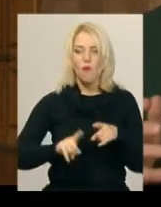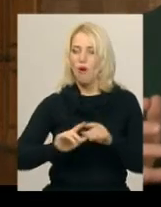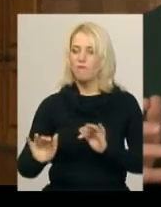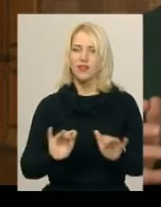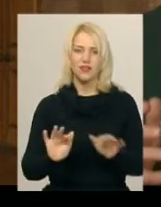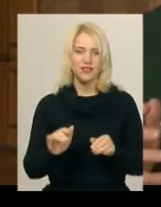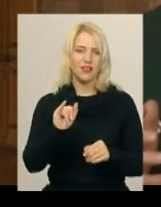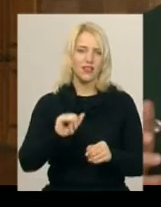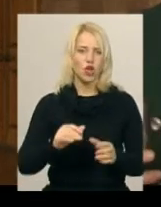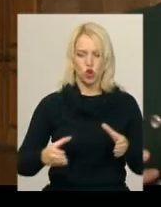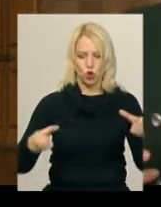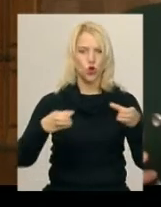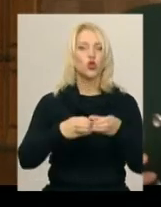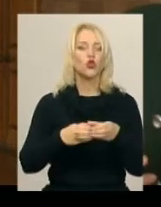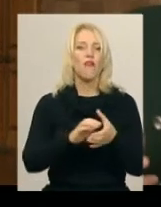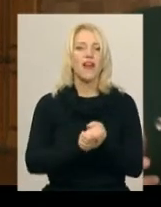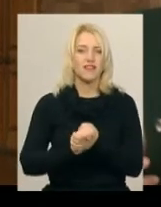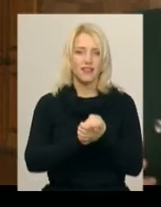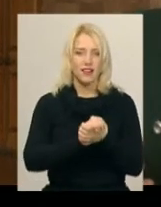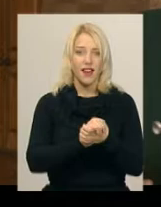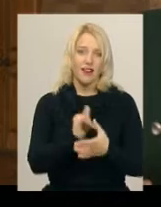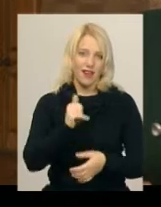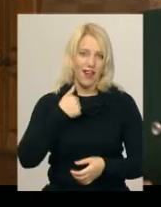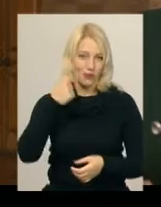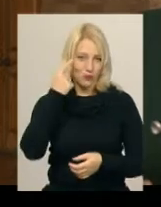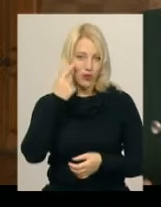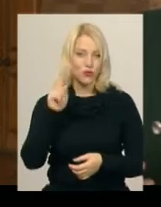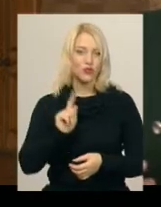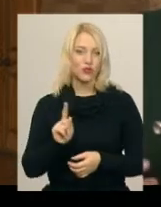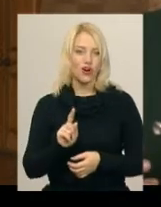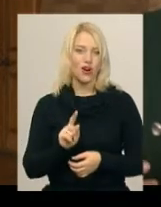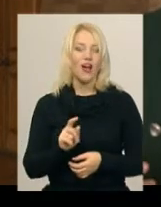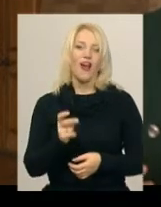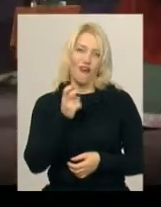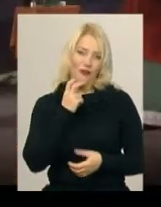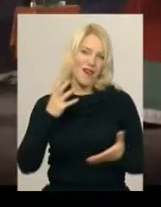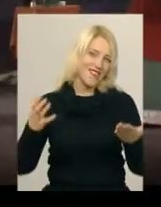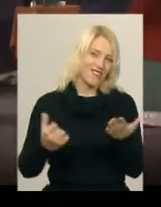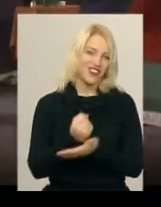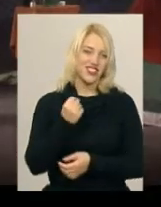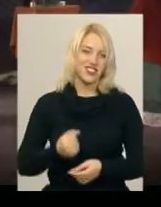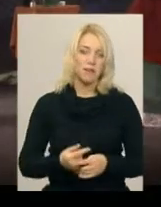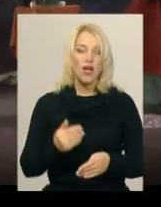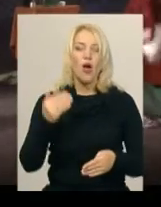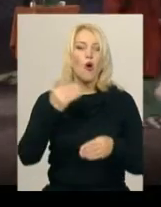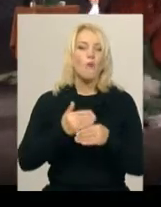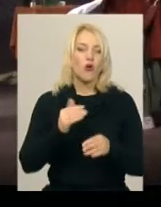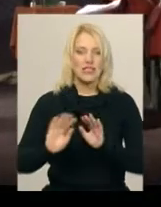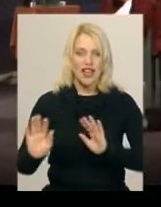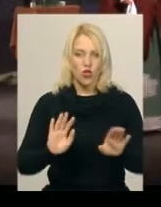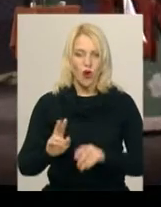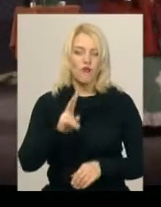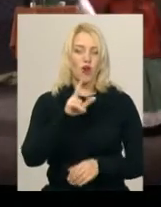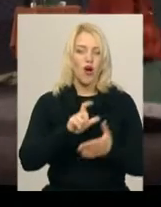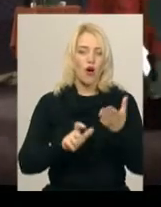згуртовані, і я думаю, що комедія вийшла. Постановку комедії Миколи